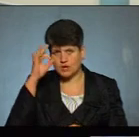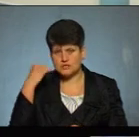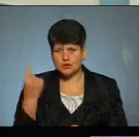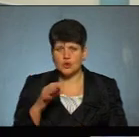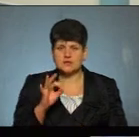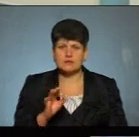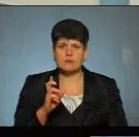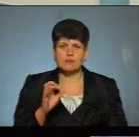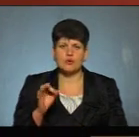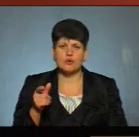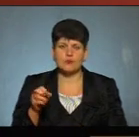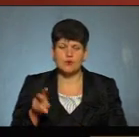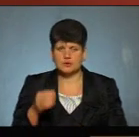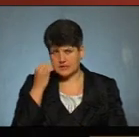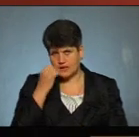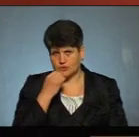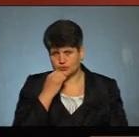Богомолом. зустрічі в ефірі.